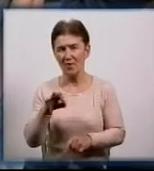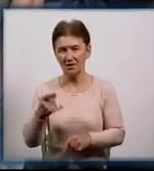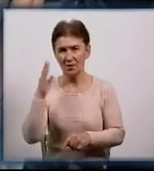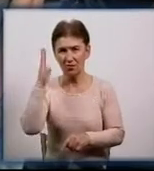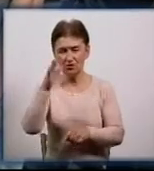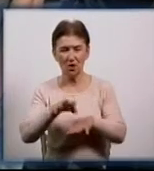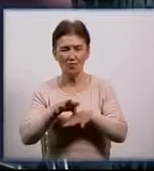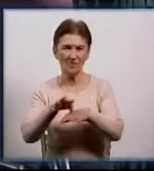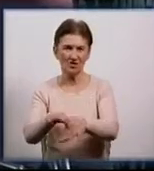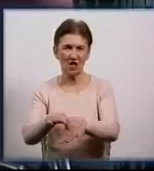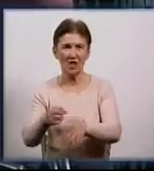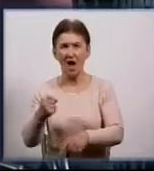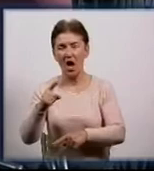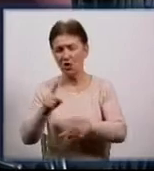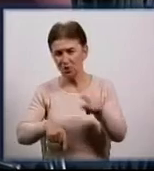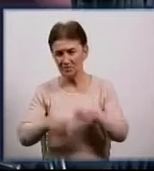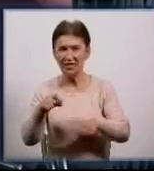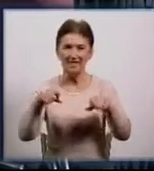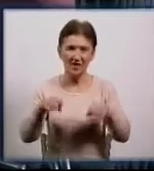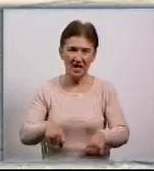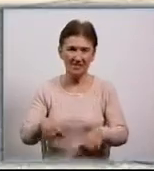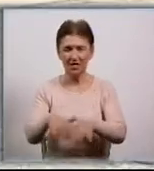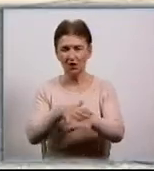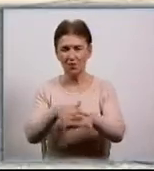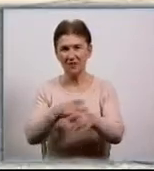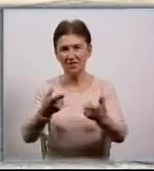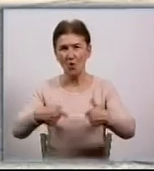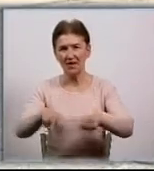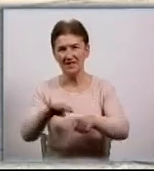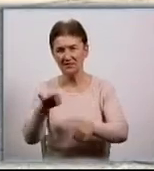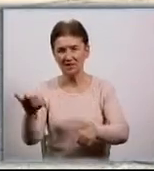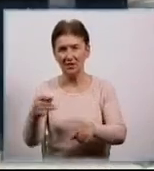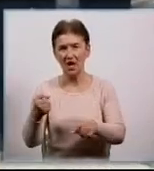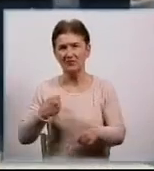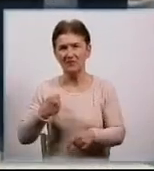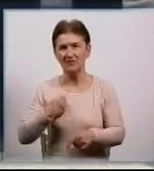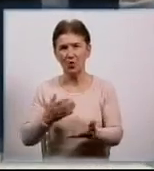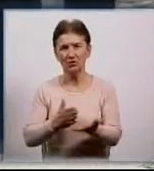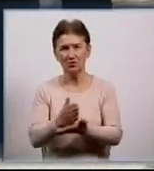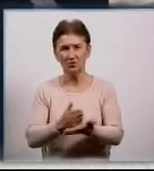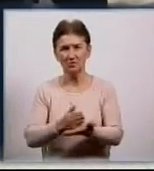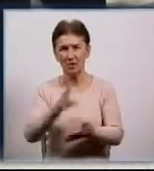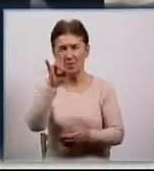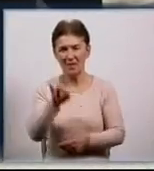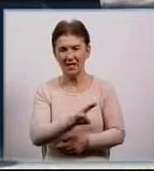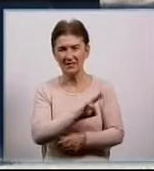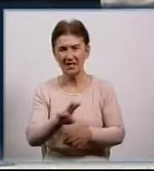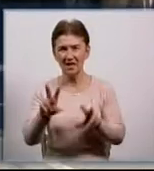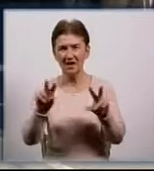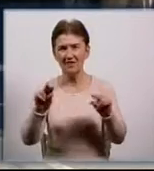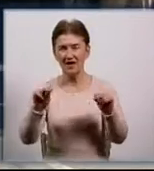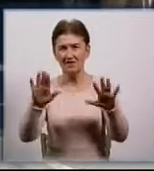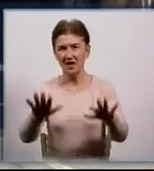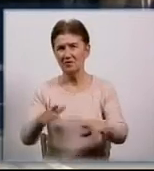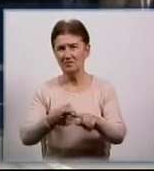проведжали родичі, друзі, представники влади та громадських організацій. На військову службу призовників благословив єпископ Марк. Служитимуть